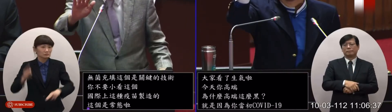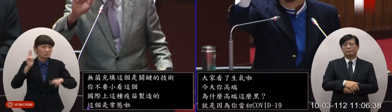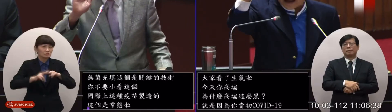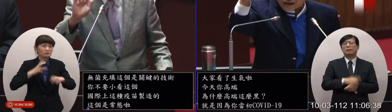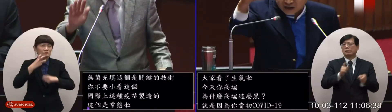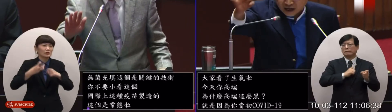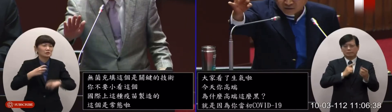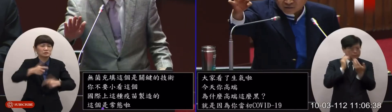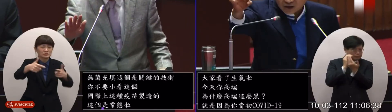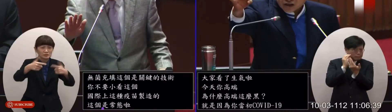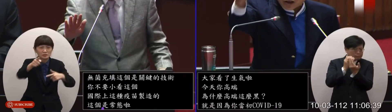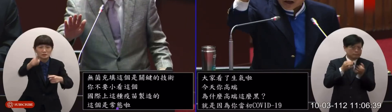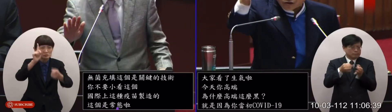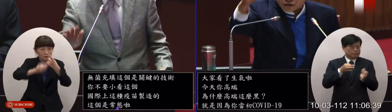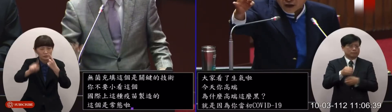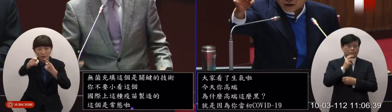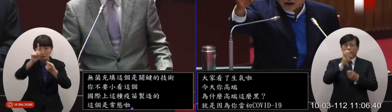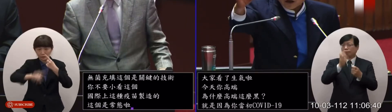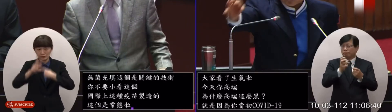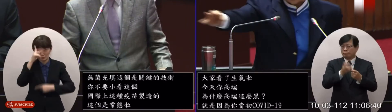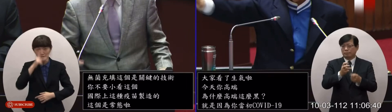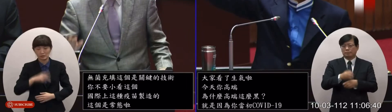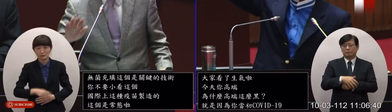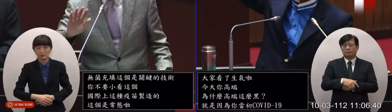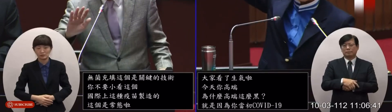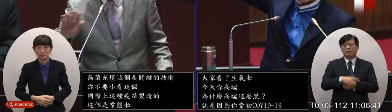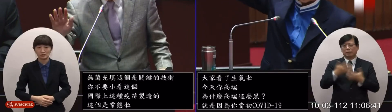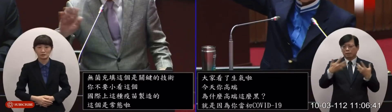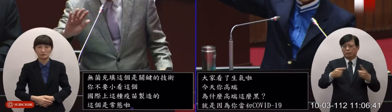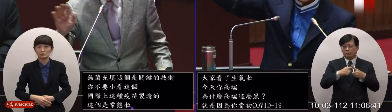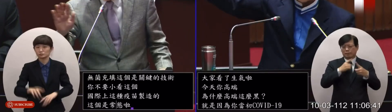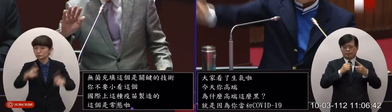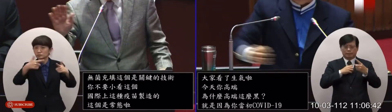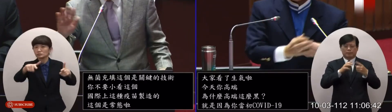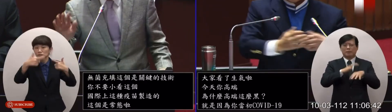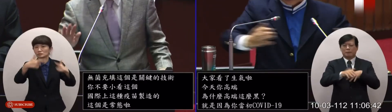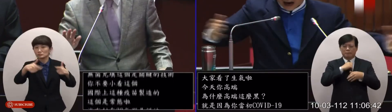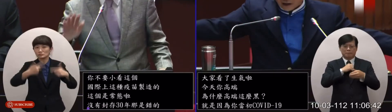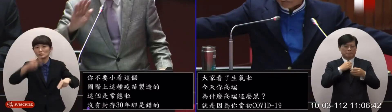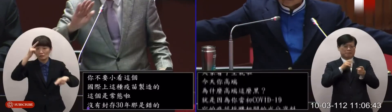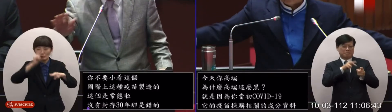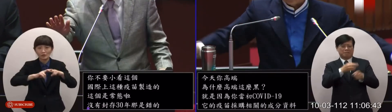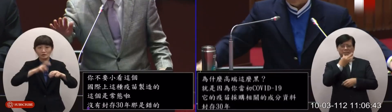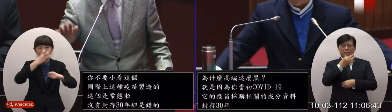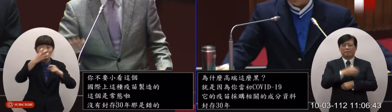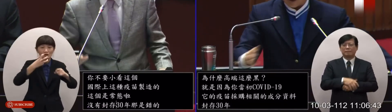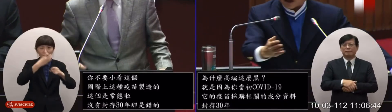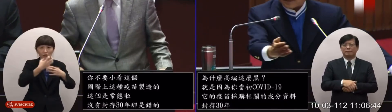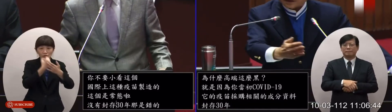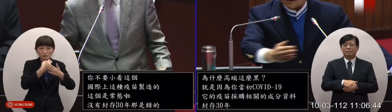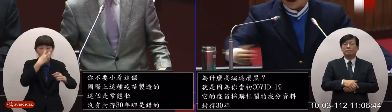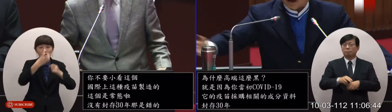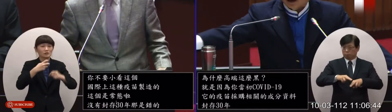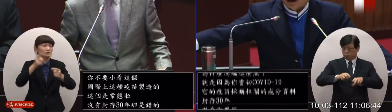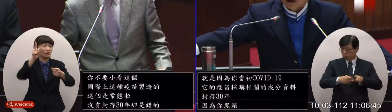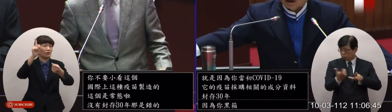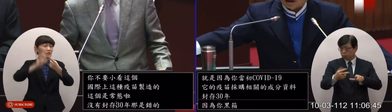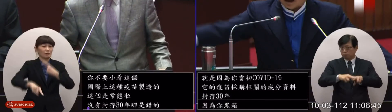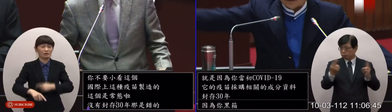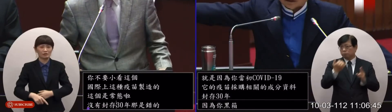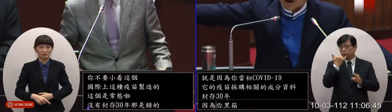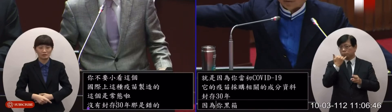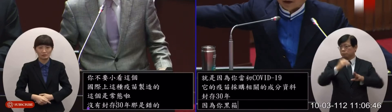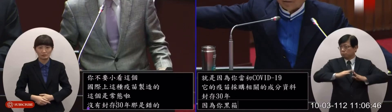30年這個是錯的沒有30年所以就黑到底了封存30年這是錯的你現在可以馬上解開嗎